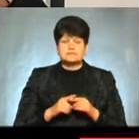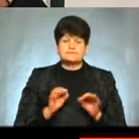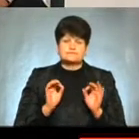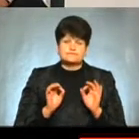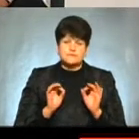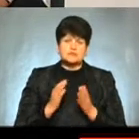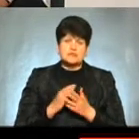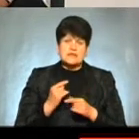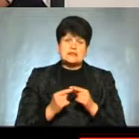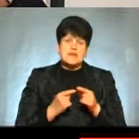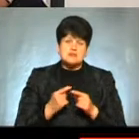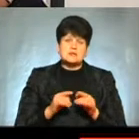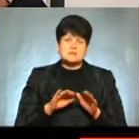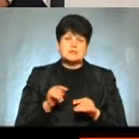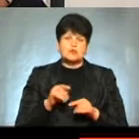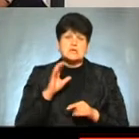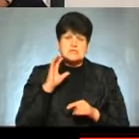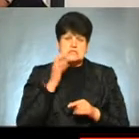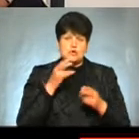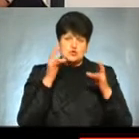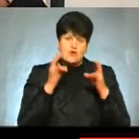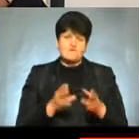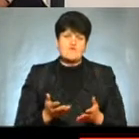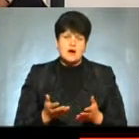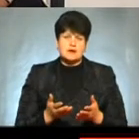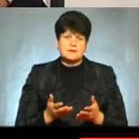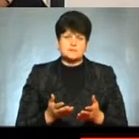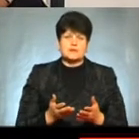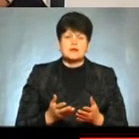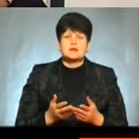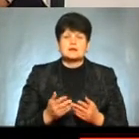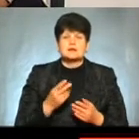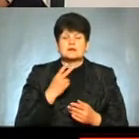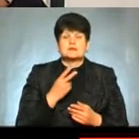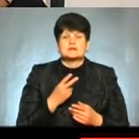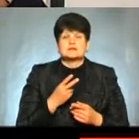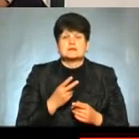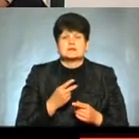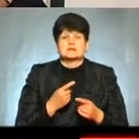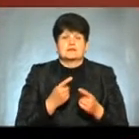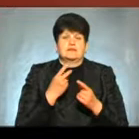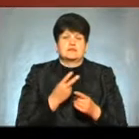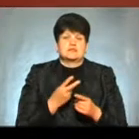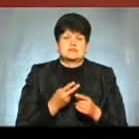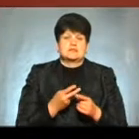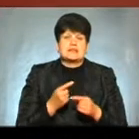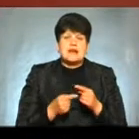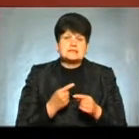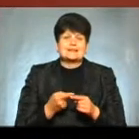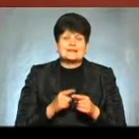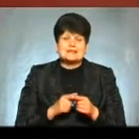що є наслідки після такої серйозної аварії Оскільки найвідалішими наслідками є наслідки мутацій Тобто, власне,